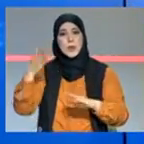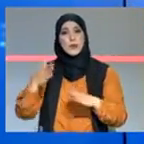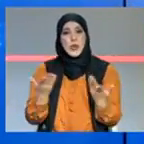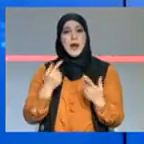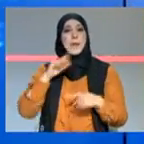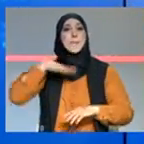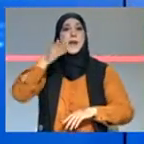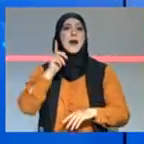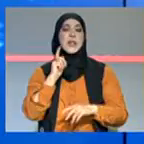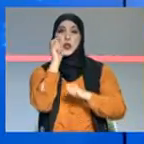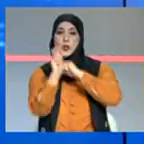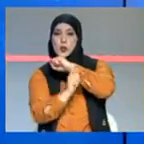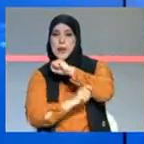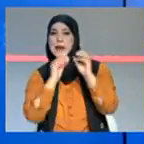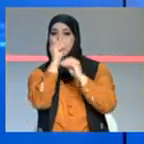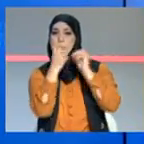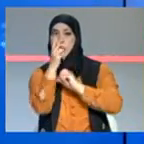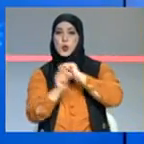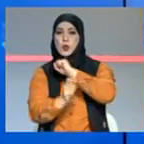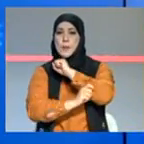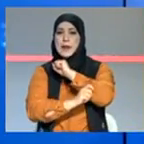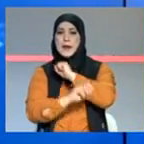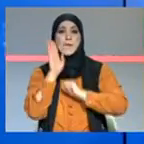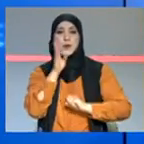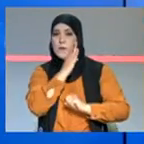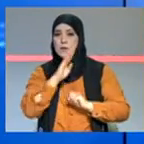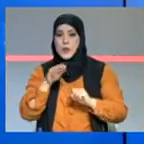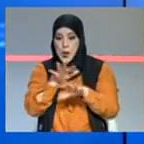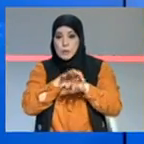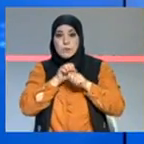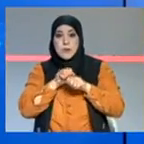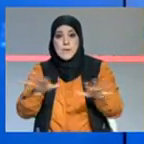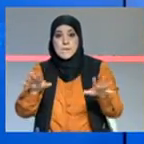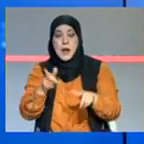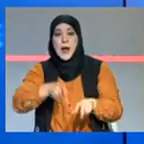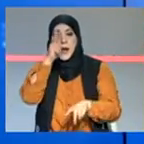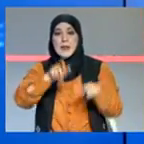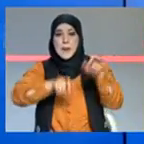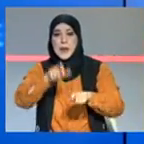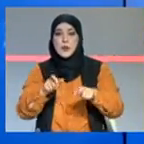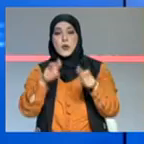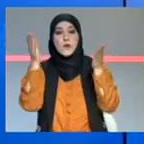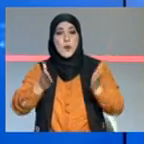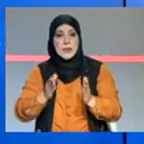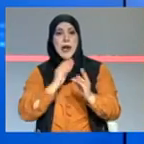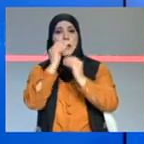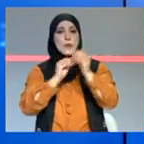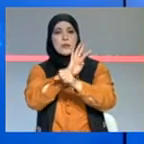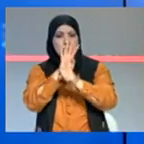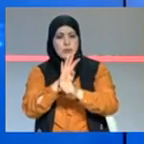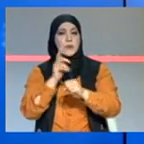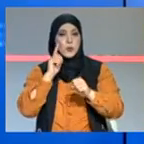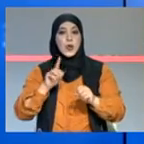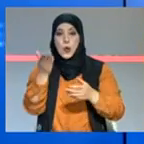جمعتين ولا ثلاثة نجينا موجة أخرى وعدد كبير متحالات خاصة كما قلت لك أنا معناها الاكتظاظ